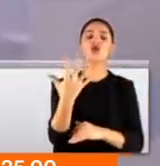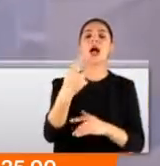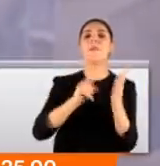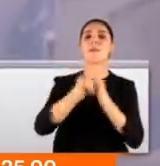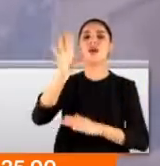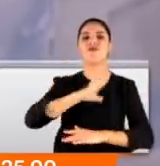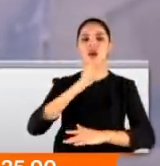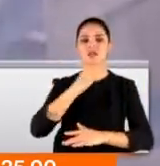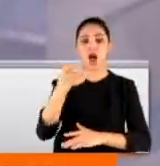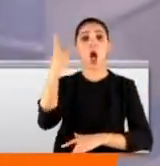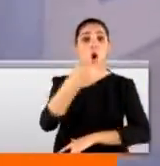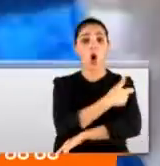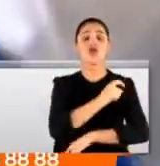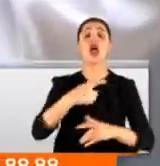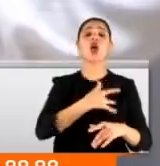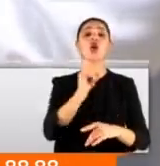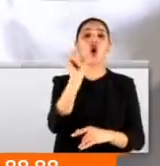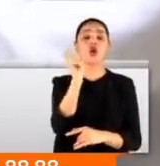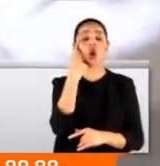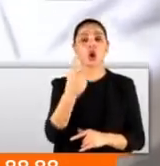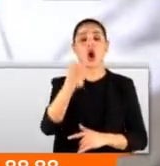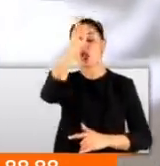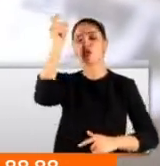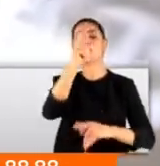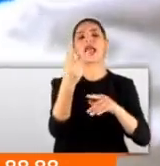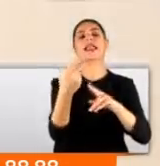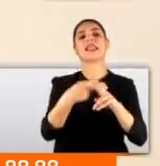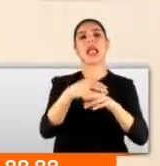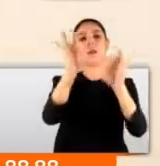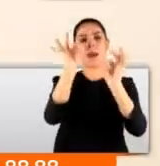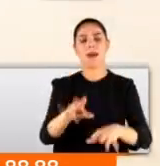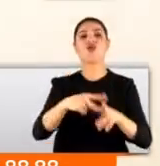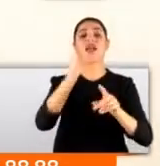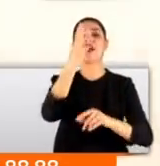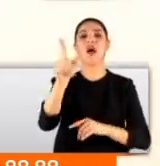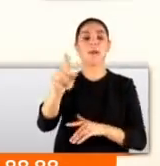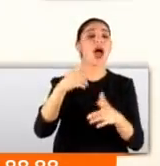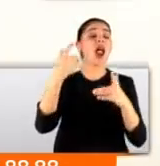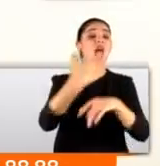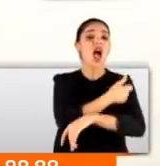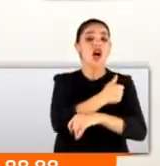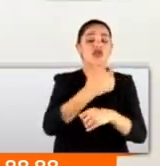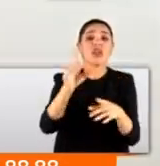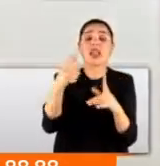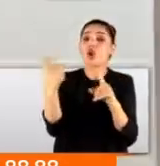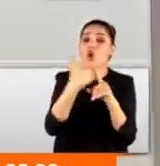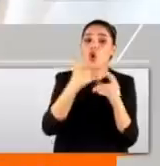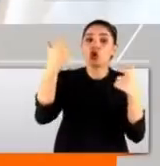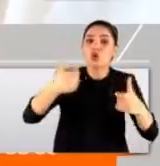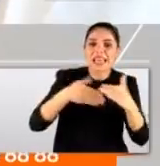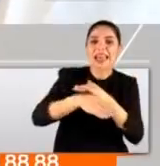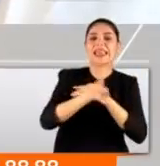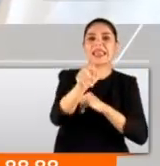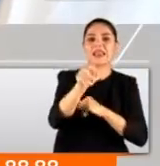açıklanmıştı. O aşı gönüllülerin üzerinde Türkiye'de de denenmeye başladı. ATV Haber aşının titizlikle korunduğu birime girdi.